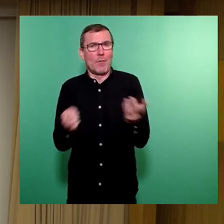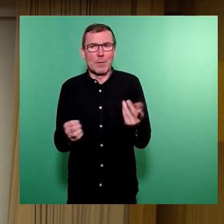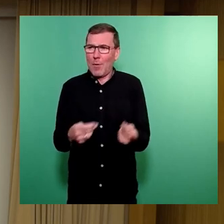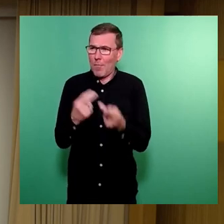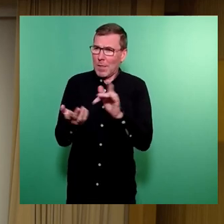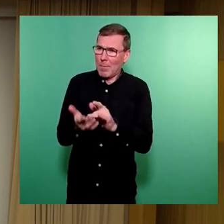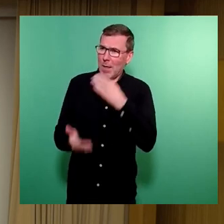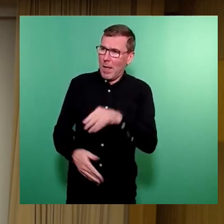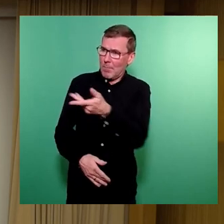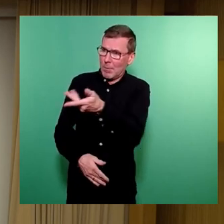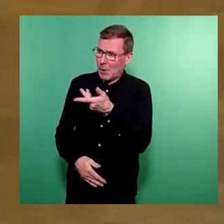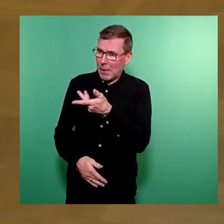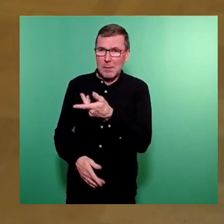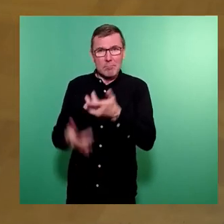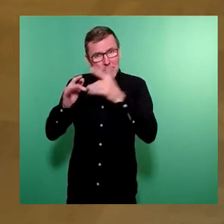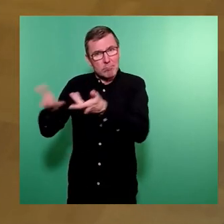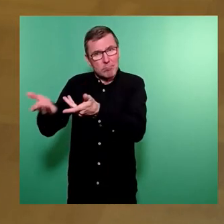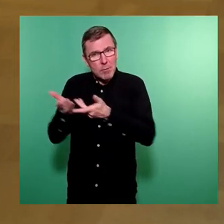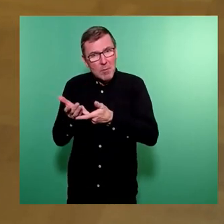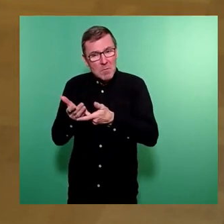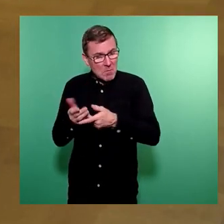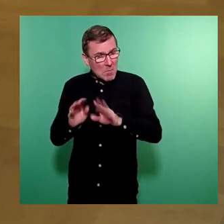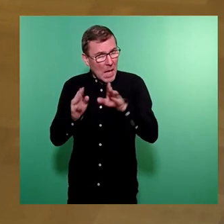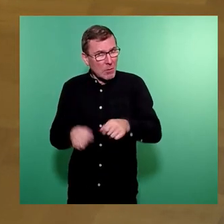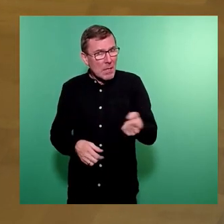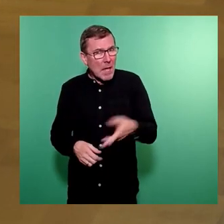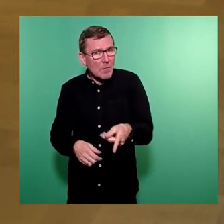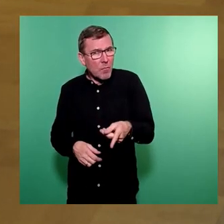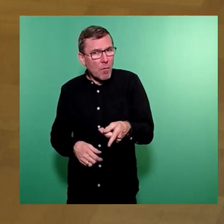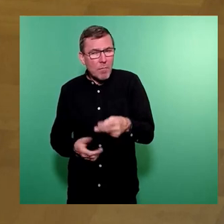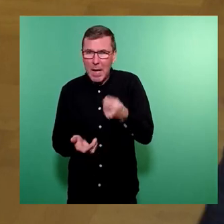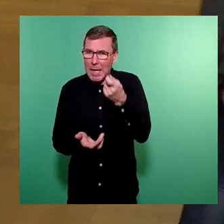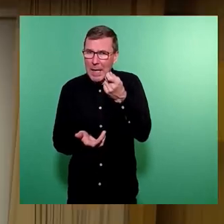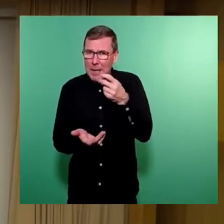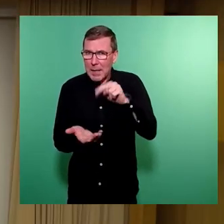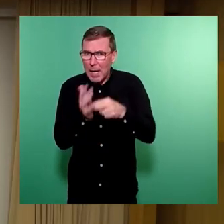beschieden wird. Ist denn in dem Haushaltsentwurf Geld dafür eingestellt?